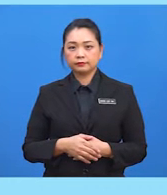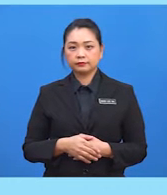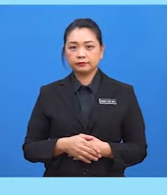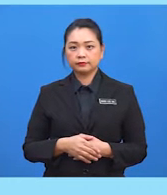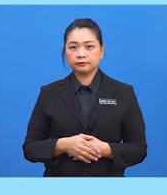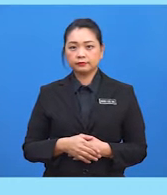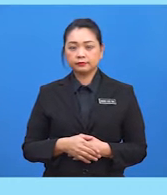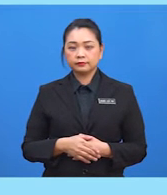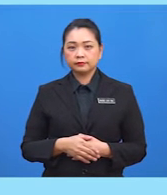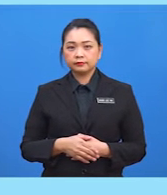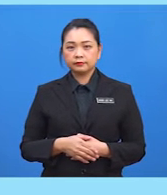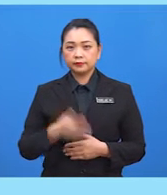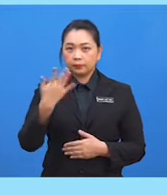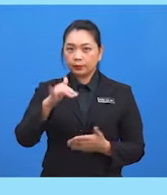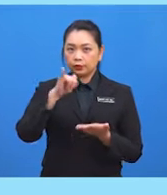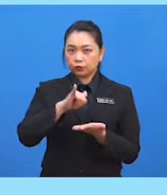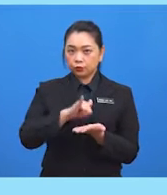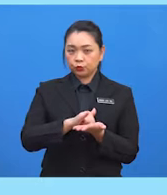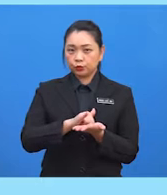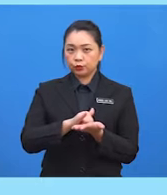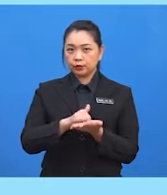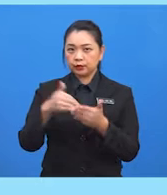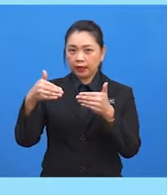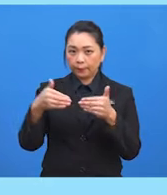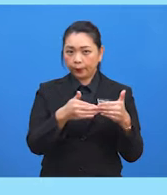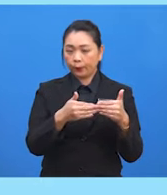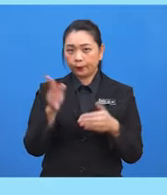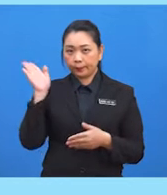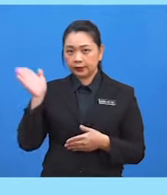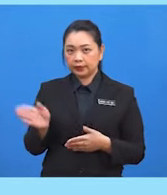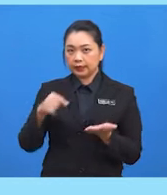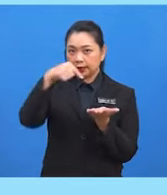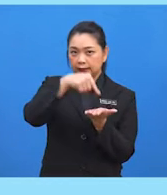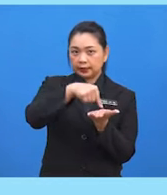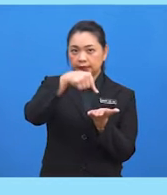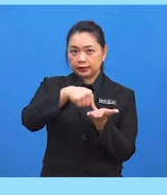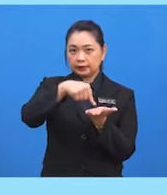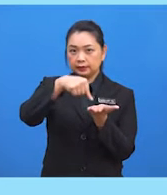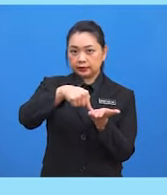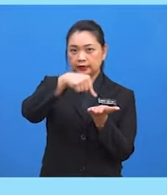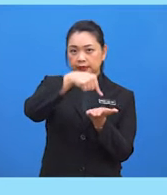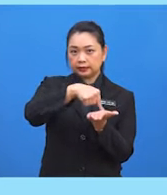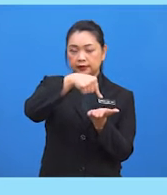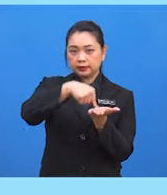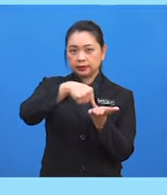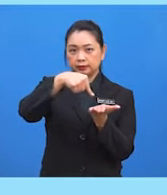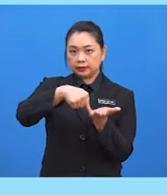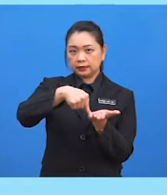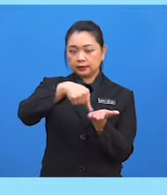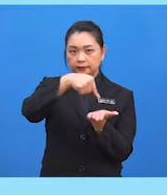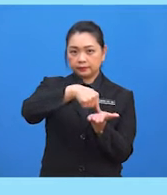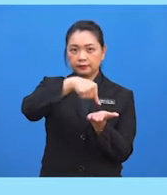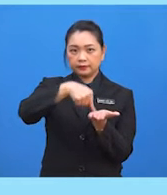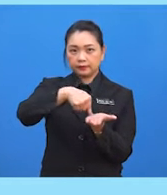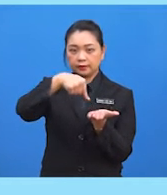dengan tekan angka 1. Tekan simbol perpuluhan, tekan angka 4, tekan